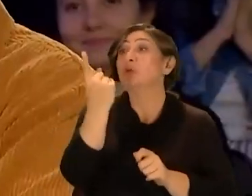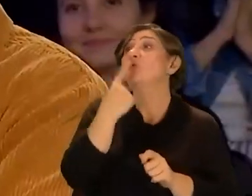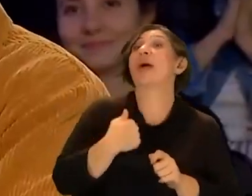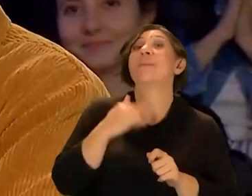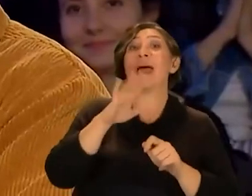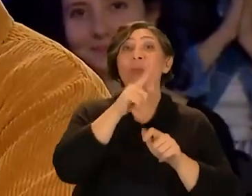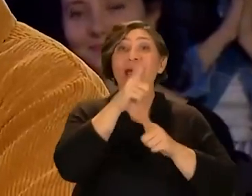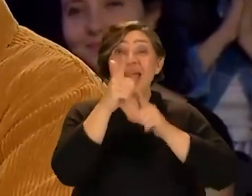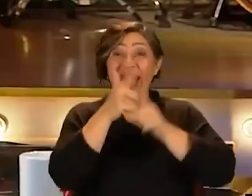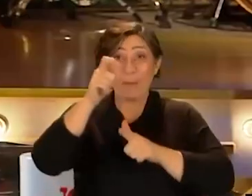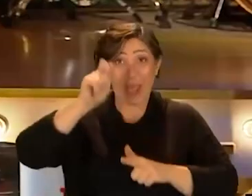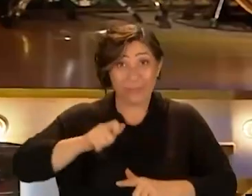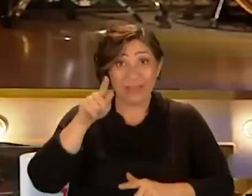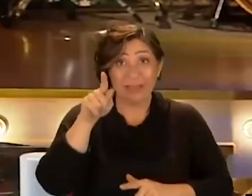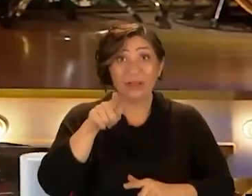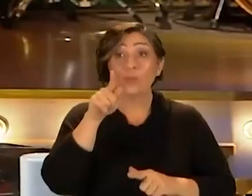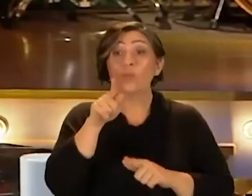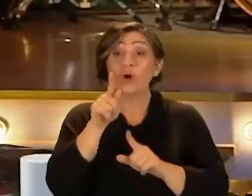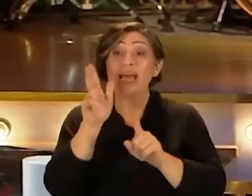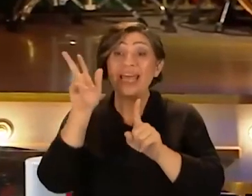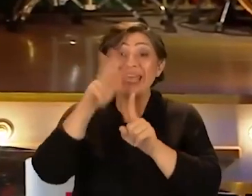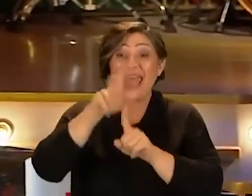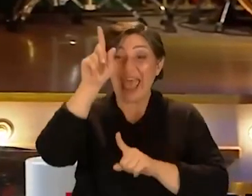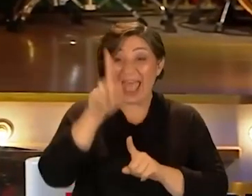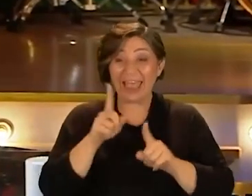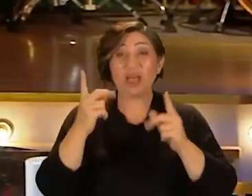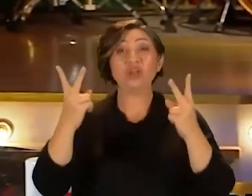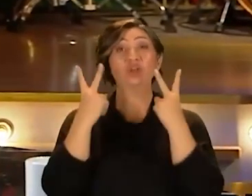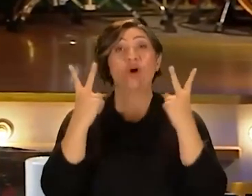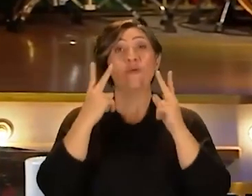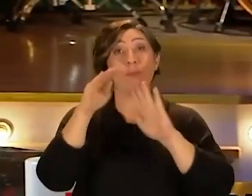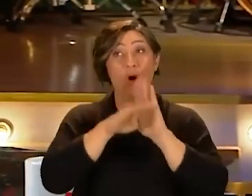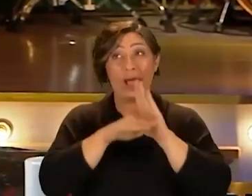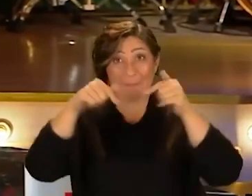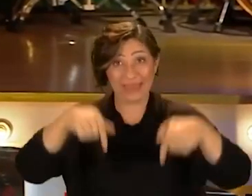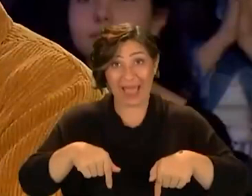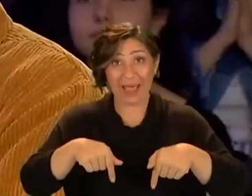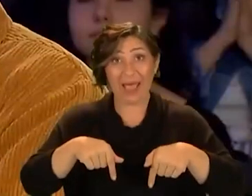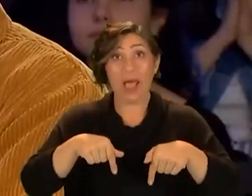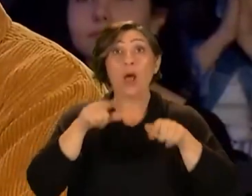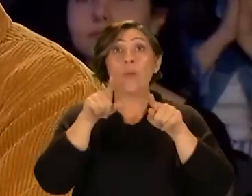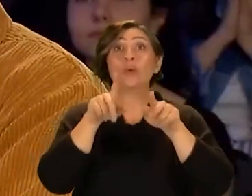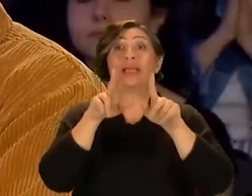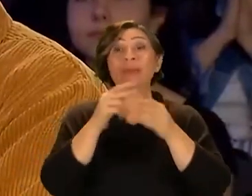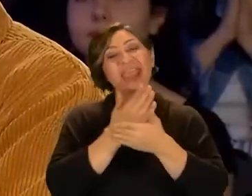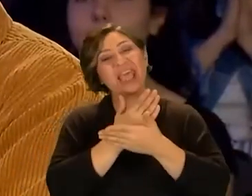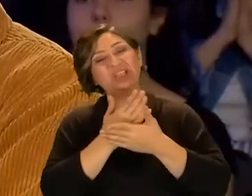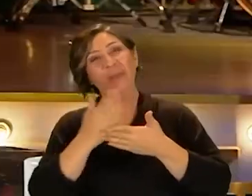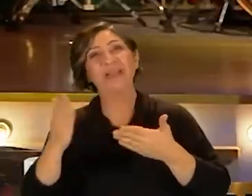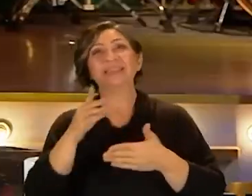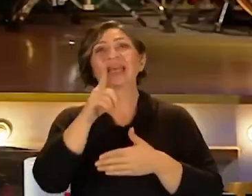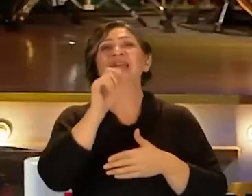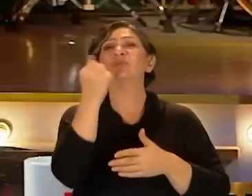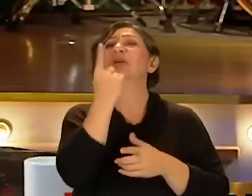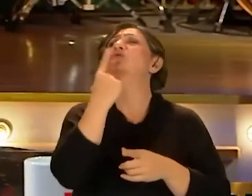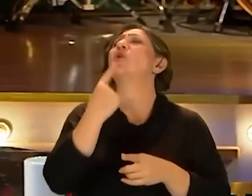söyleme madem böyle bir klip yaptın bu katıldığın ilk talk show programı da böyle geçebilir.